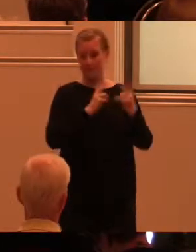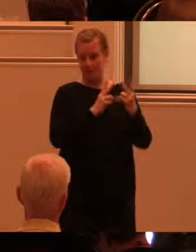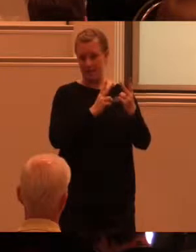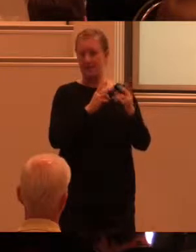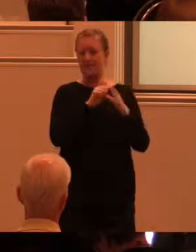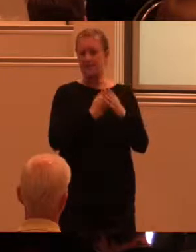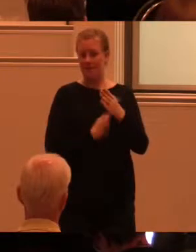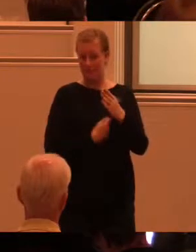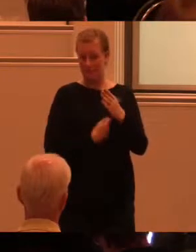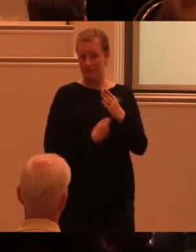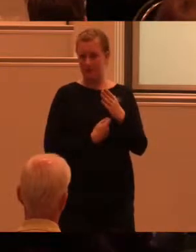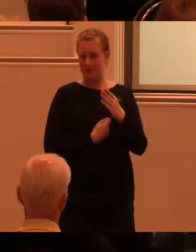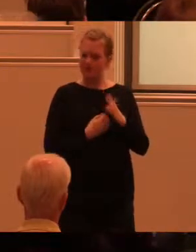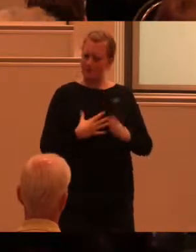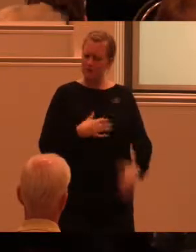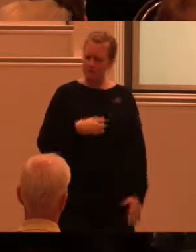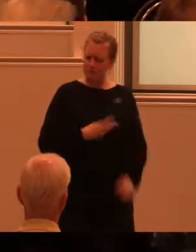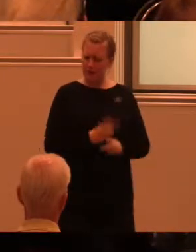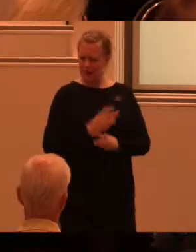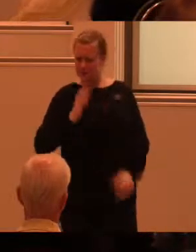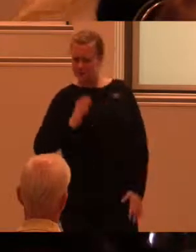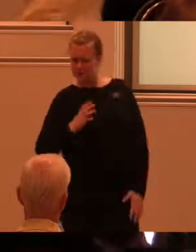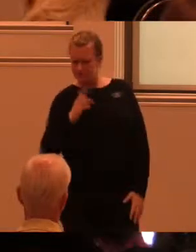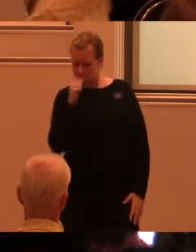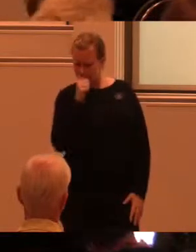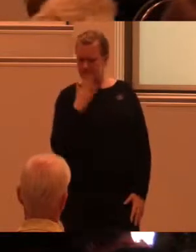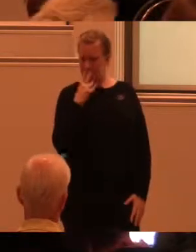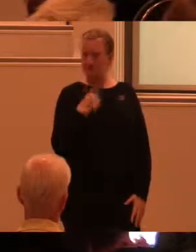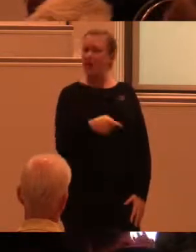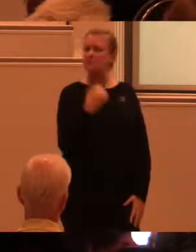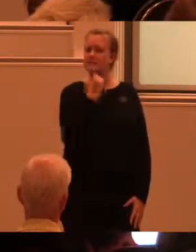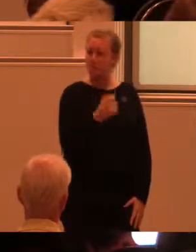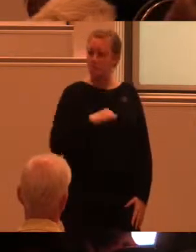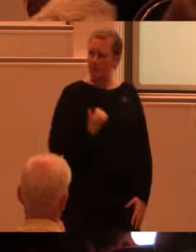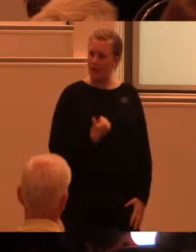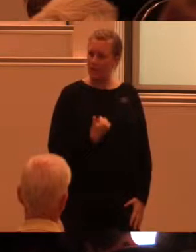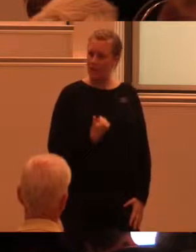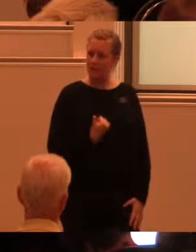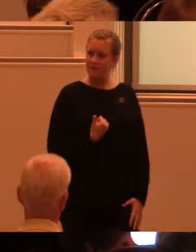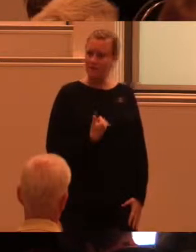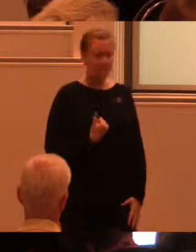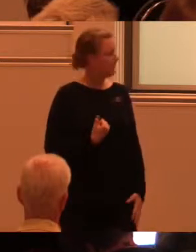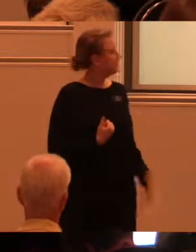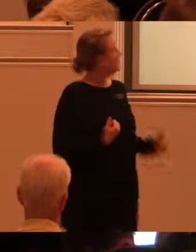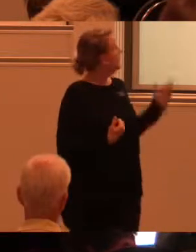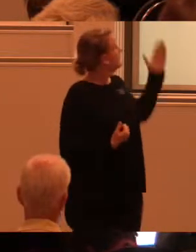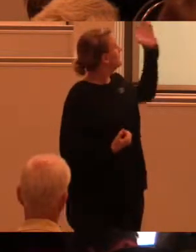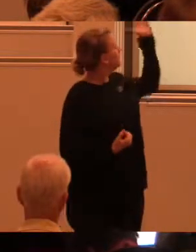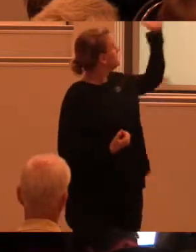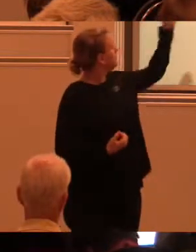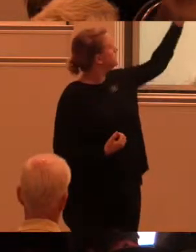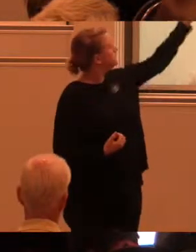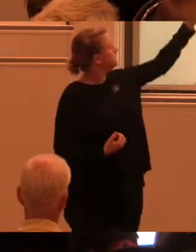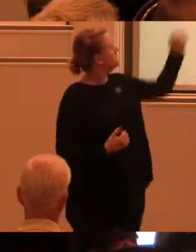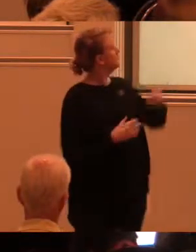det lite extra intressant att se vad skriver han tillsammans med en av sina doktorander 2012. Han skriver att